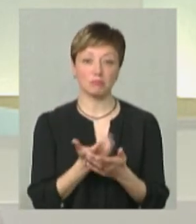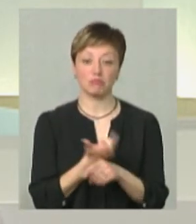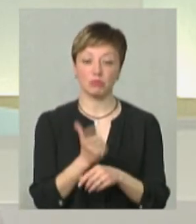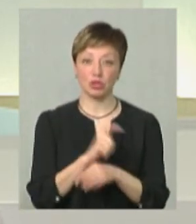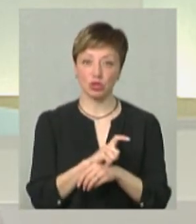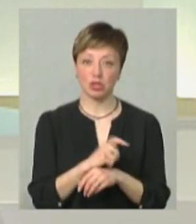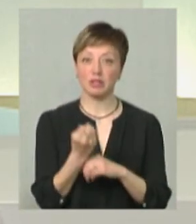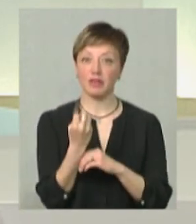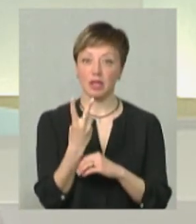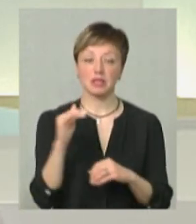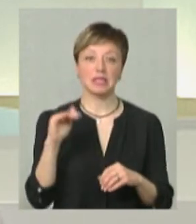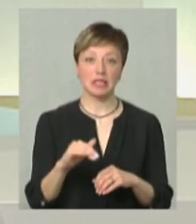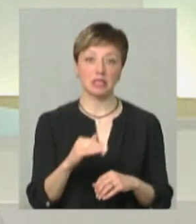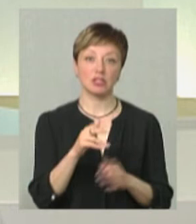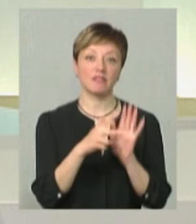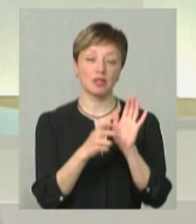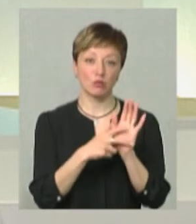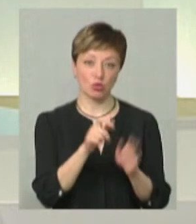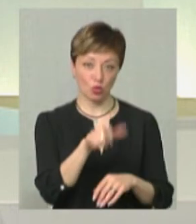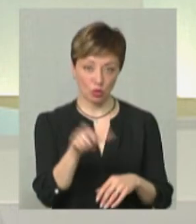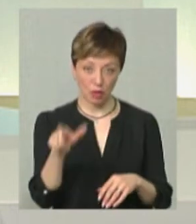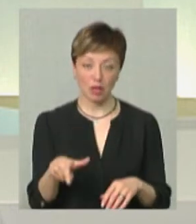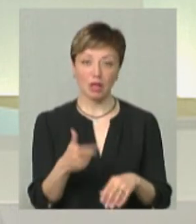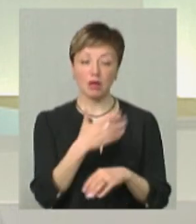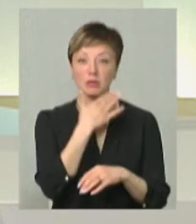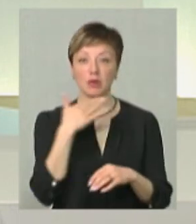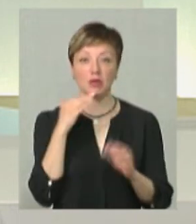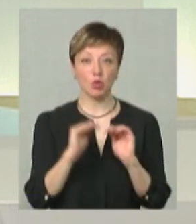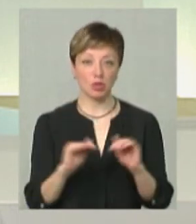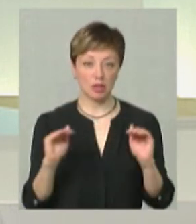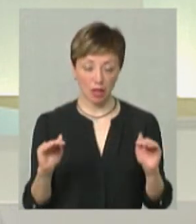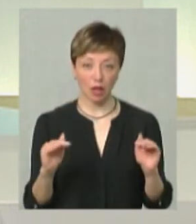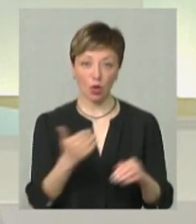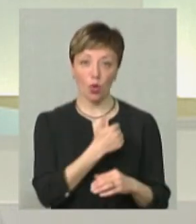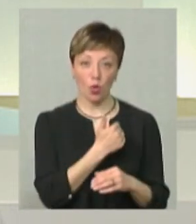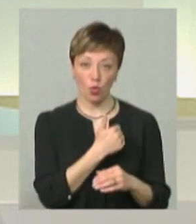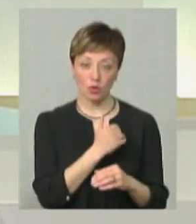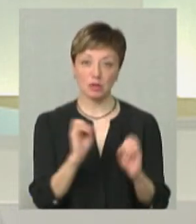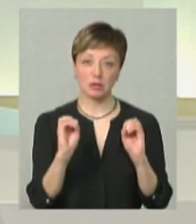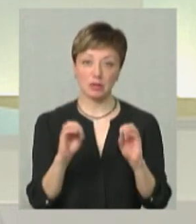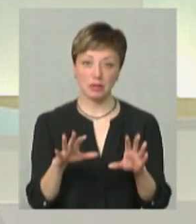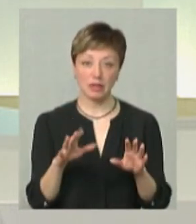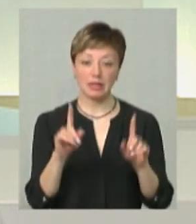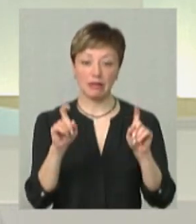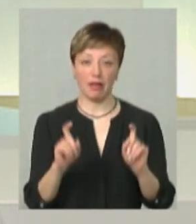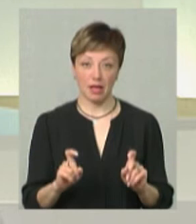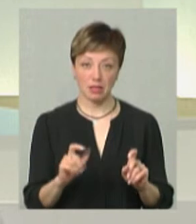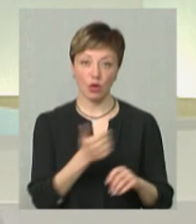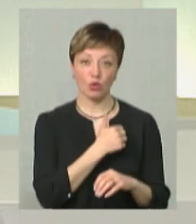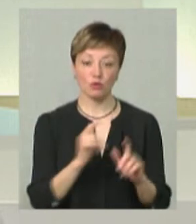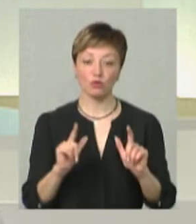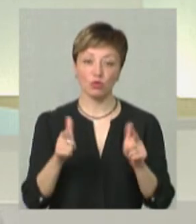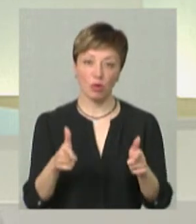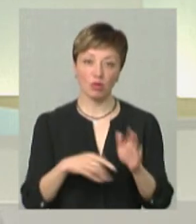більше, як 12 тисяч 800. Тобто, значна кількість дітей хоче складати дані тести і хоче